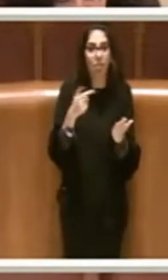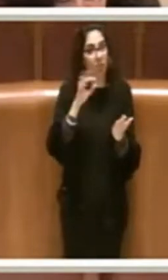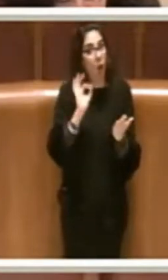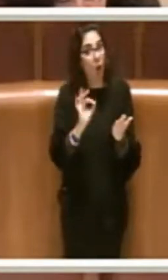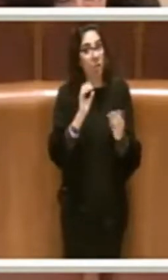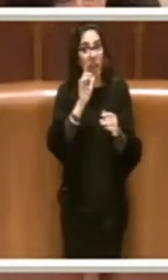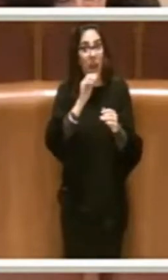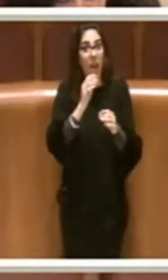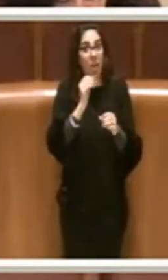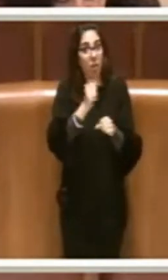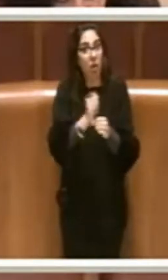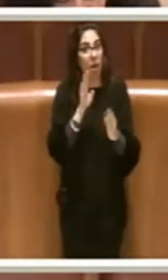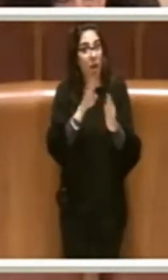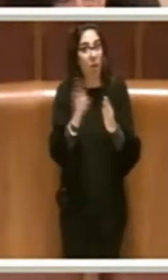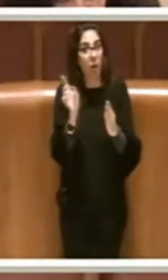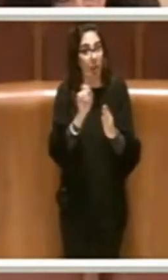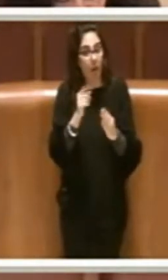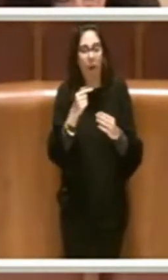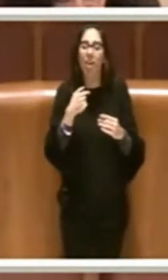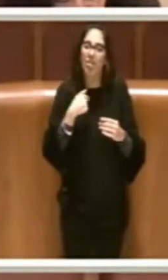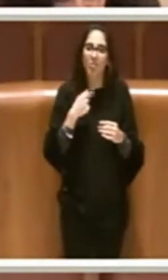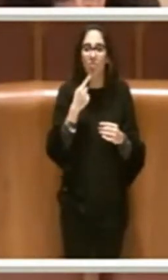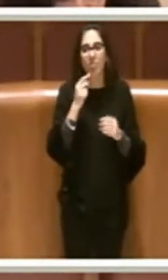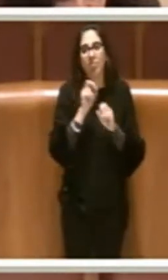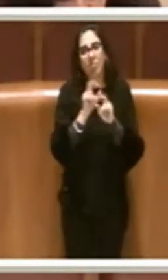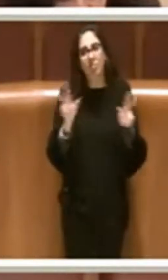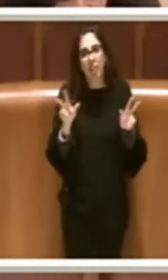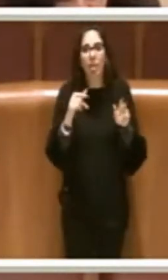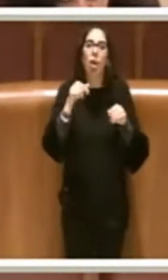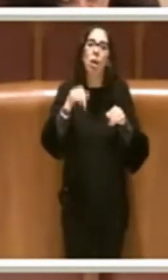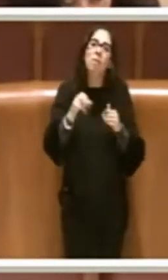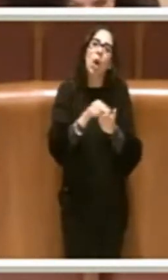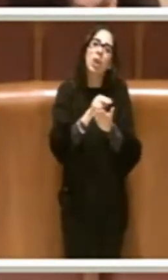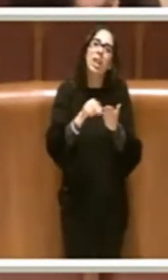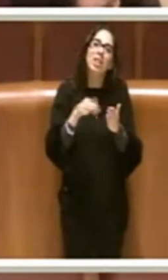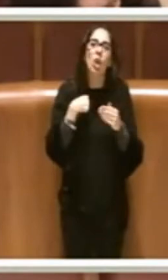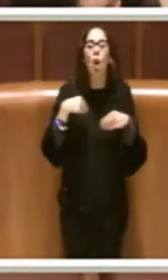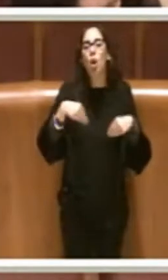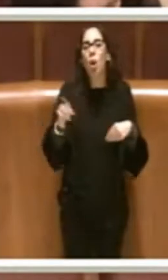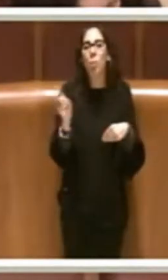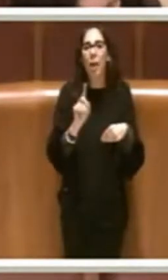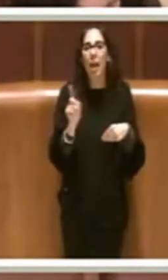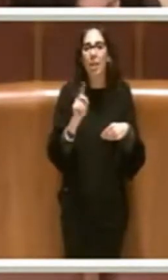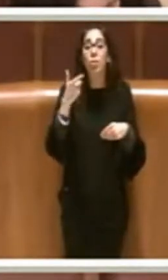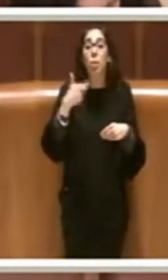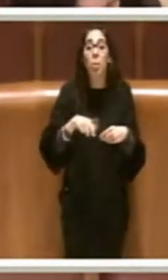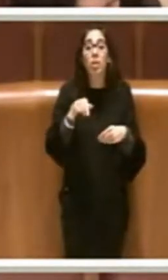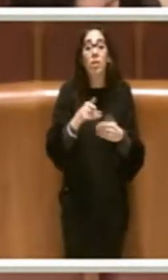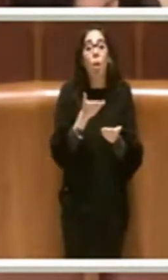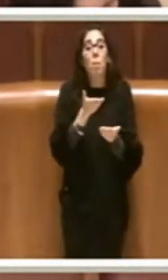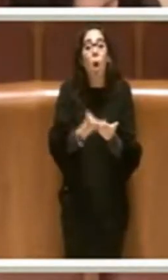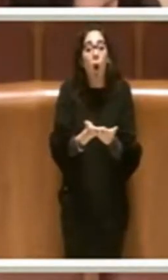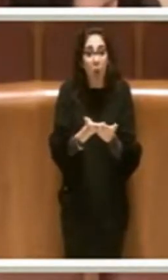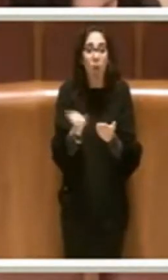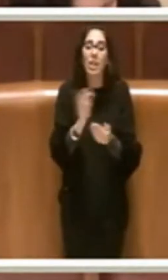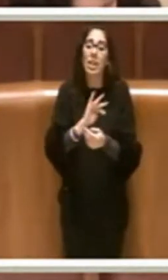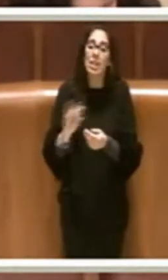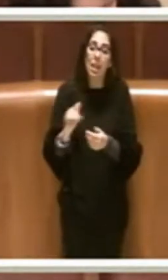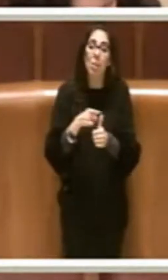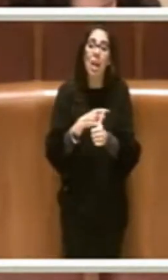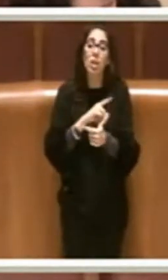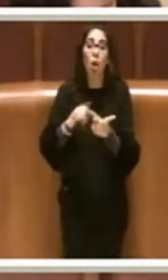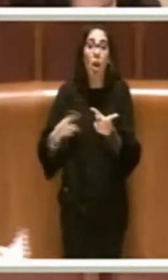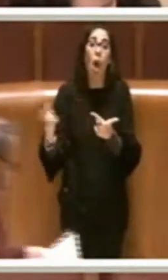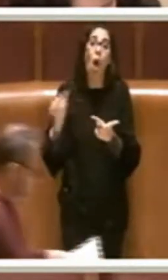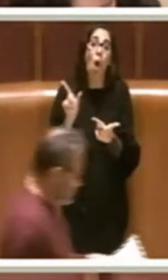vi dico che non parteciperò a questa votazione, perché questa mozione discriminatoria e offensiva nei